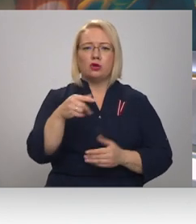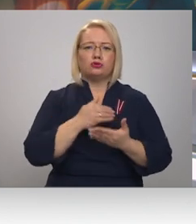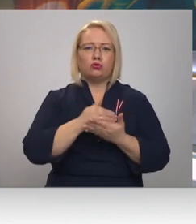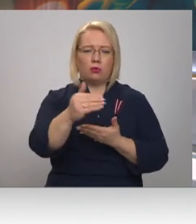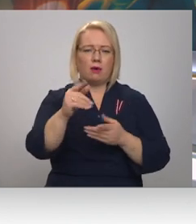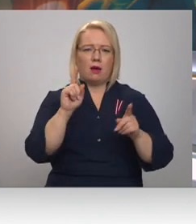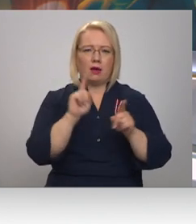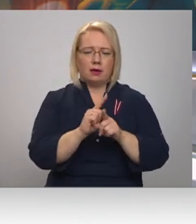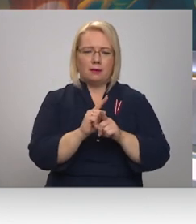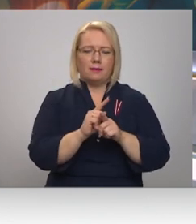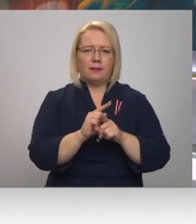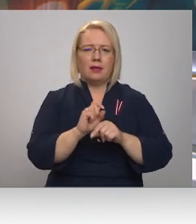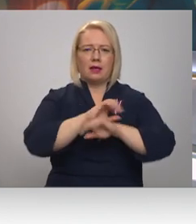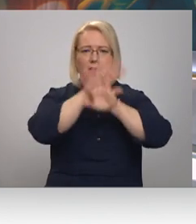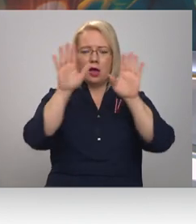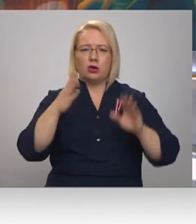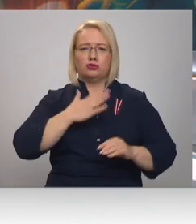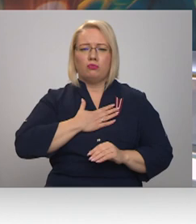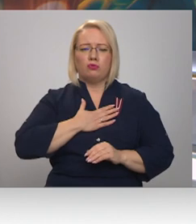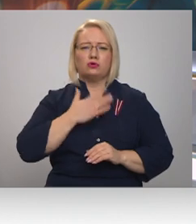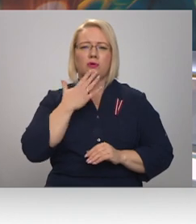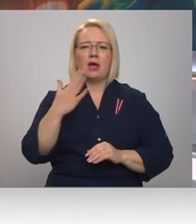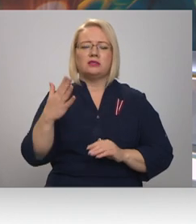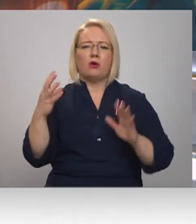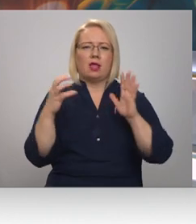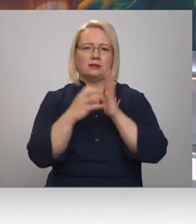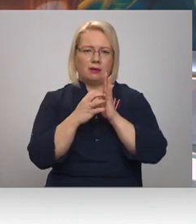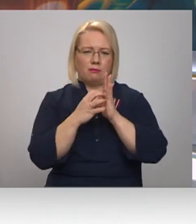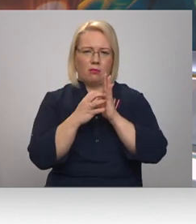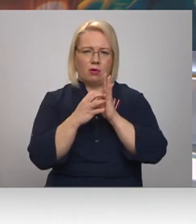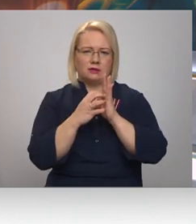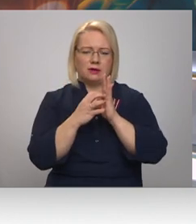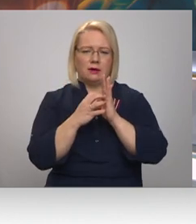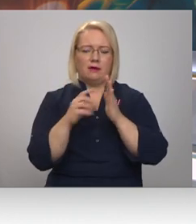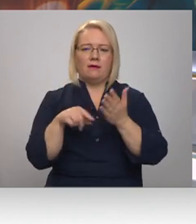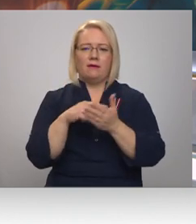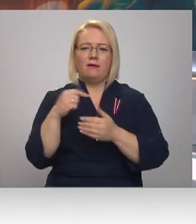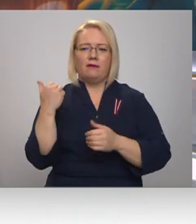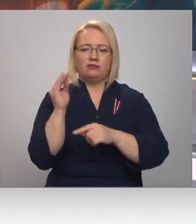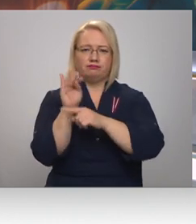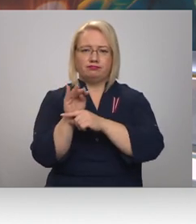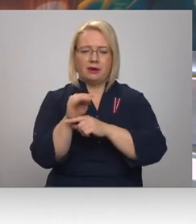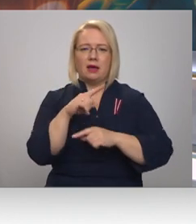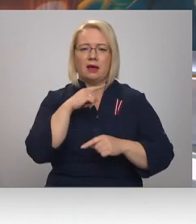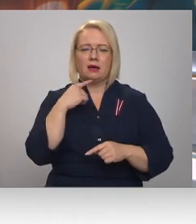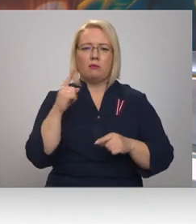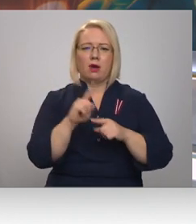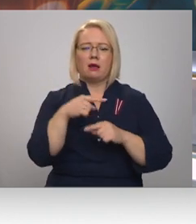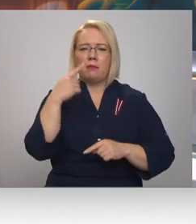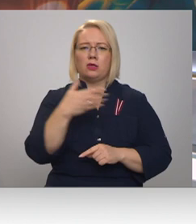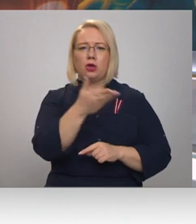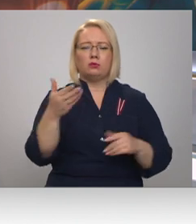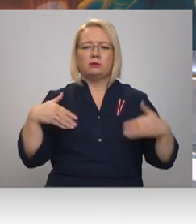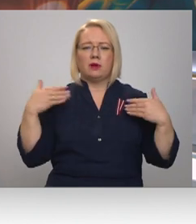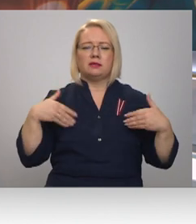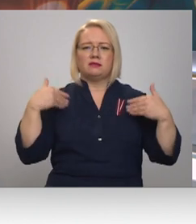gaišs mūsu nacionālais simbols. Priecīgs svētku dīvajā. Arī jums priecīgs svētkus un, ja